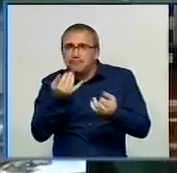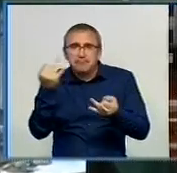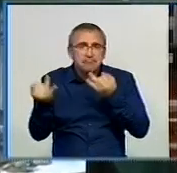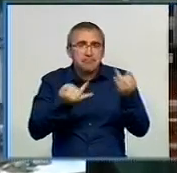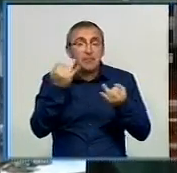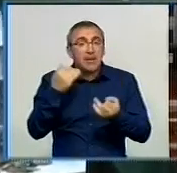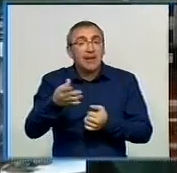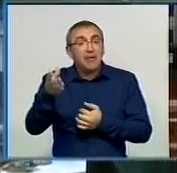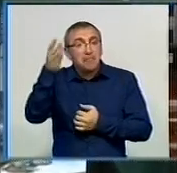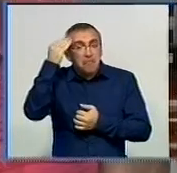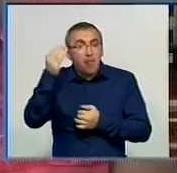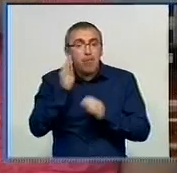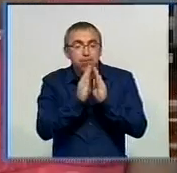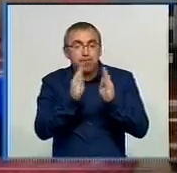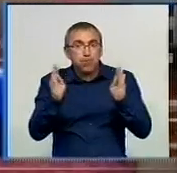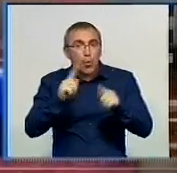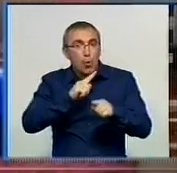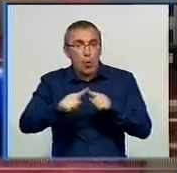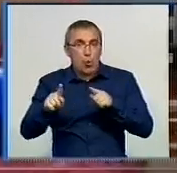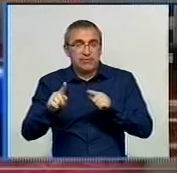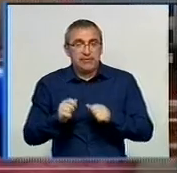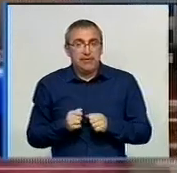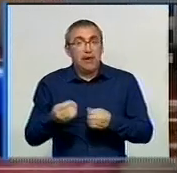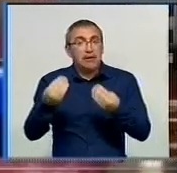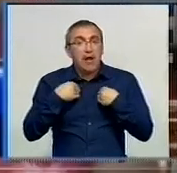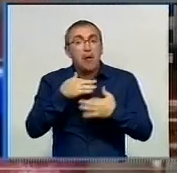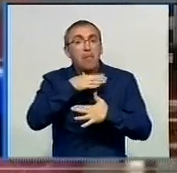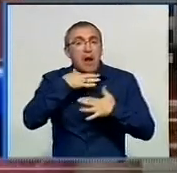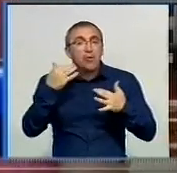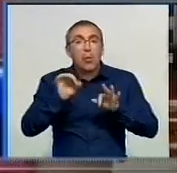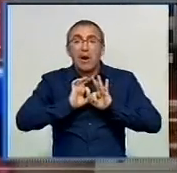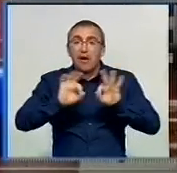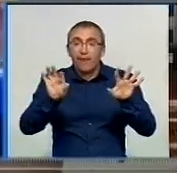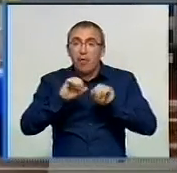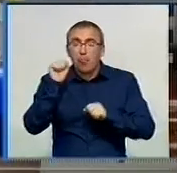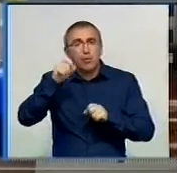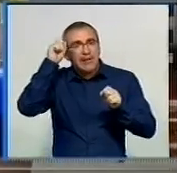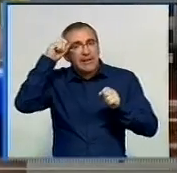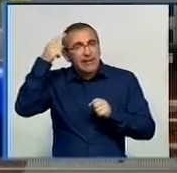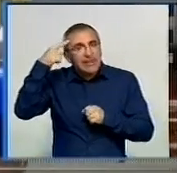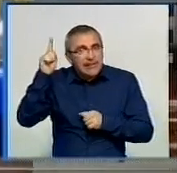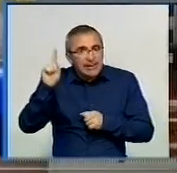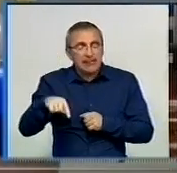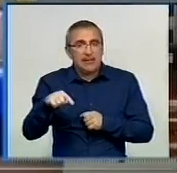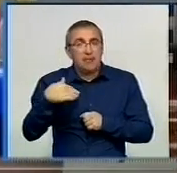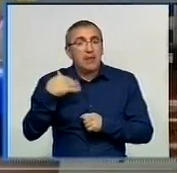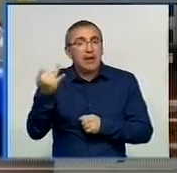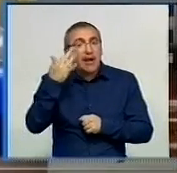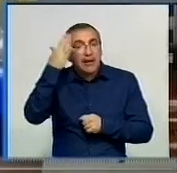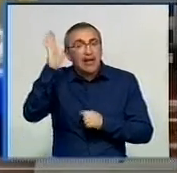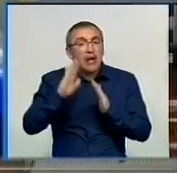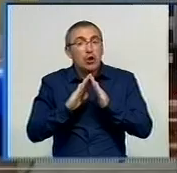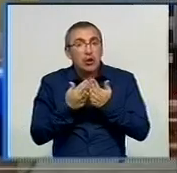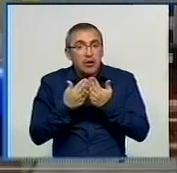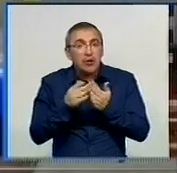вподобали ідею буккросингу. Вона дає нам багато інформації, про яку ми можемо дізнатися. І ще мені дуже сподобувалася ідея з книжками.